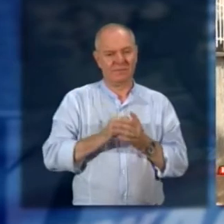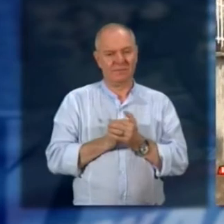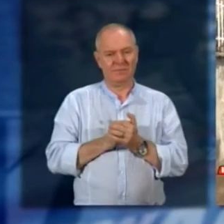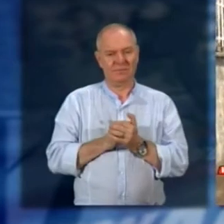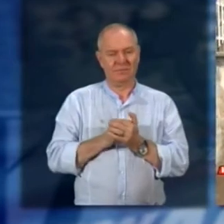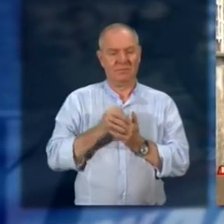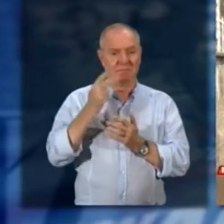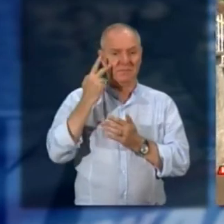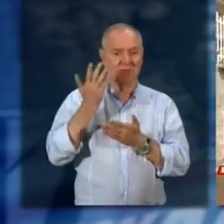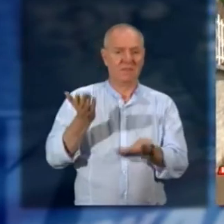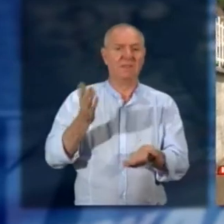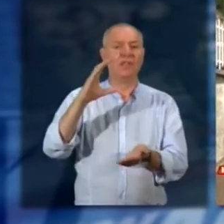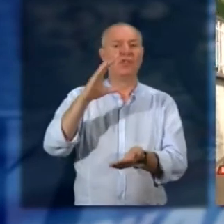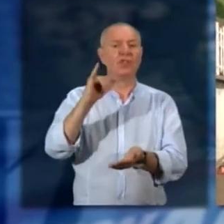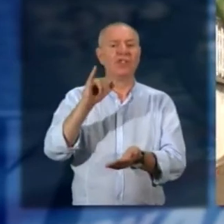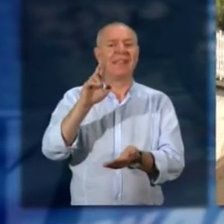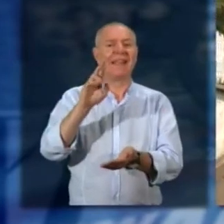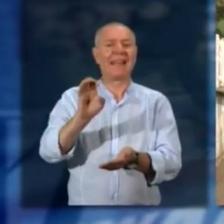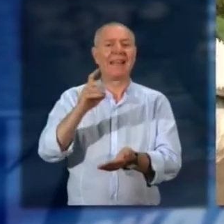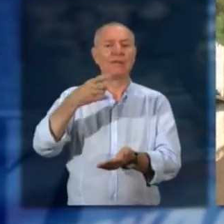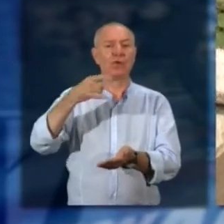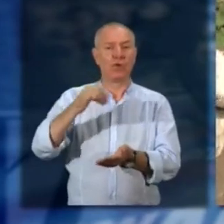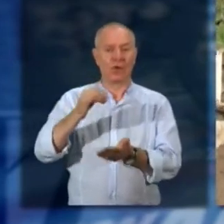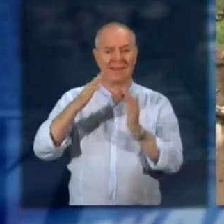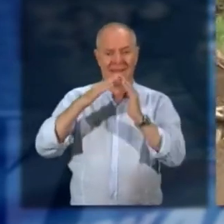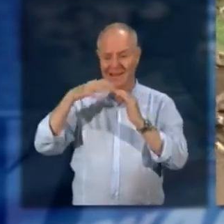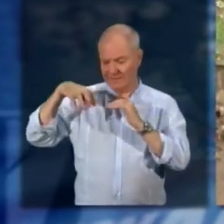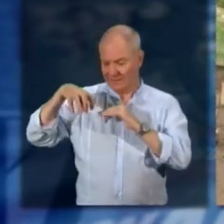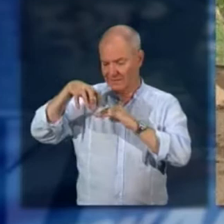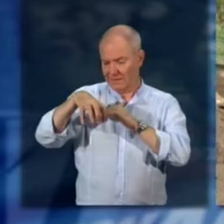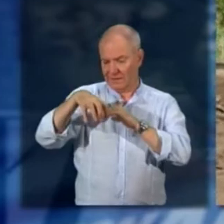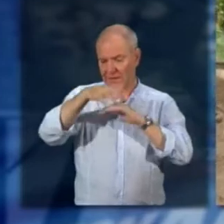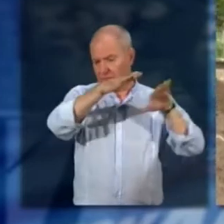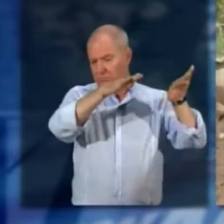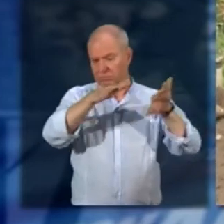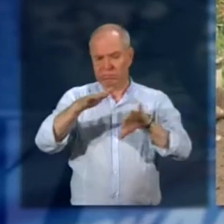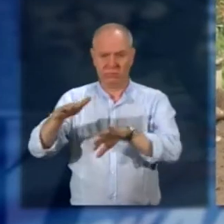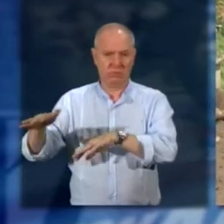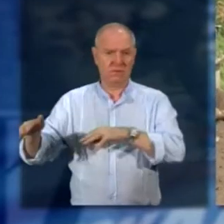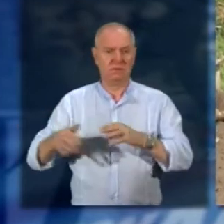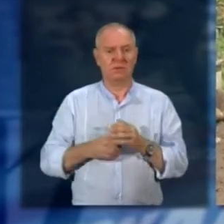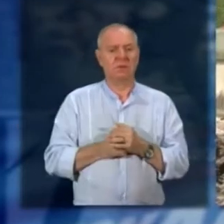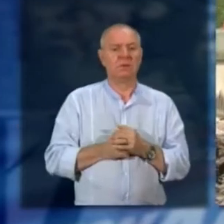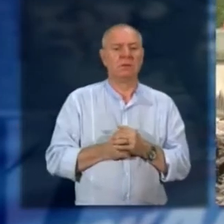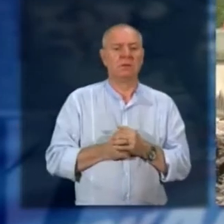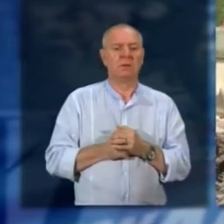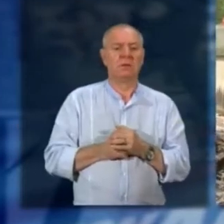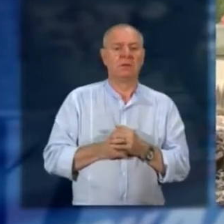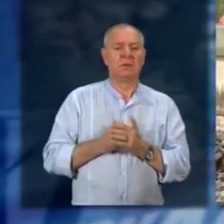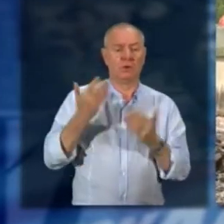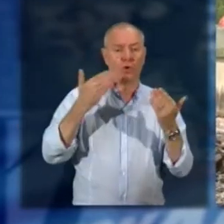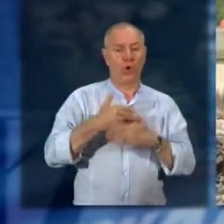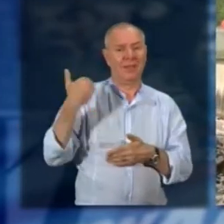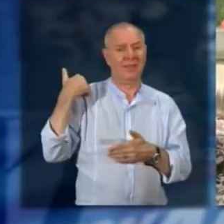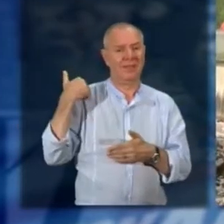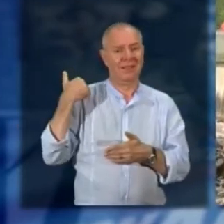Bria in Cireggio, e ha sfiorato due abitazioni che sono state isolate per qualche ora durante questa notte